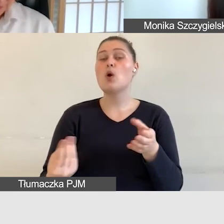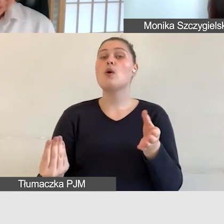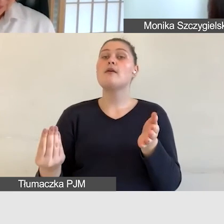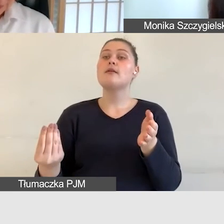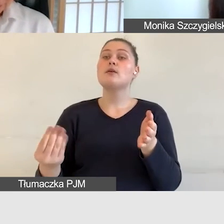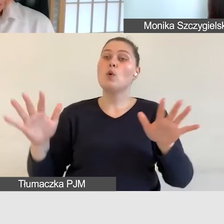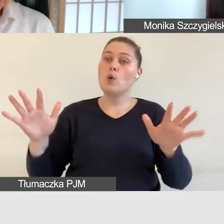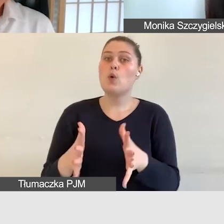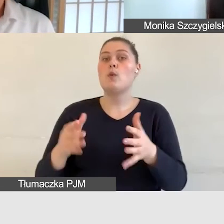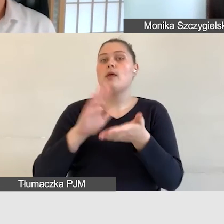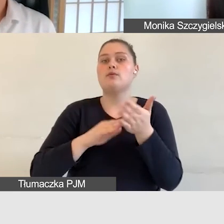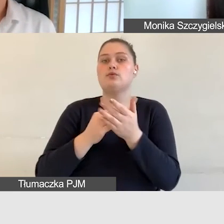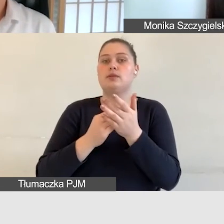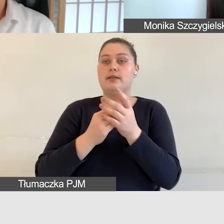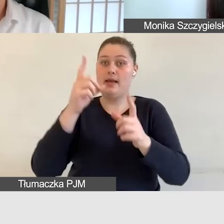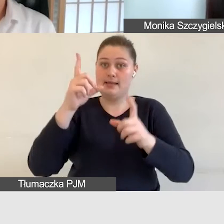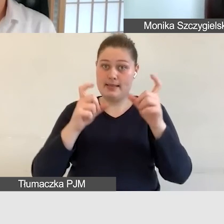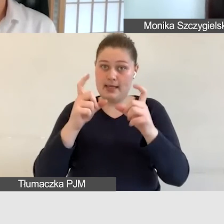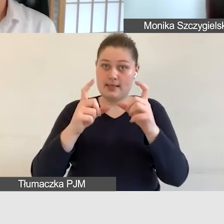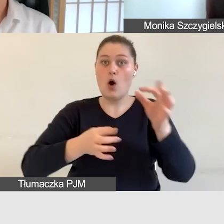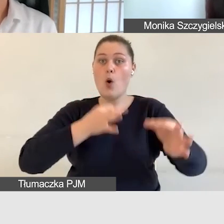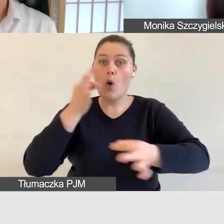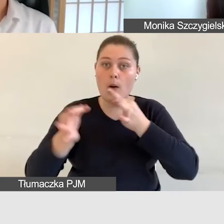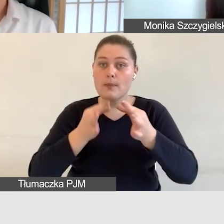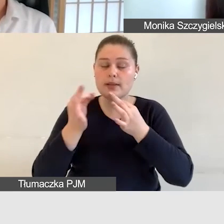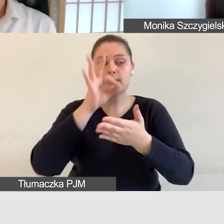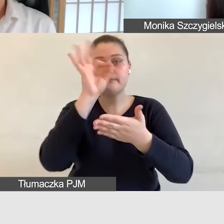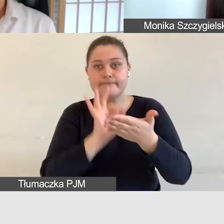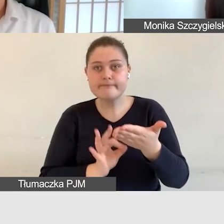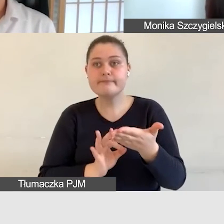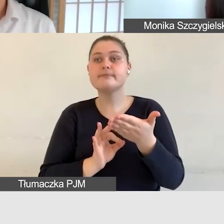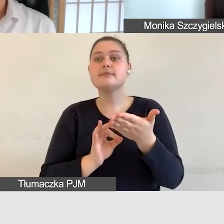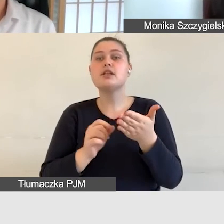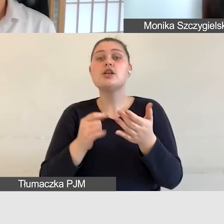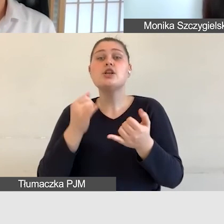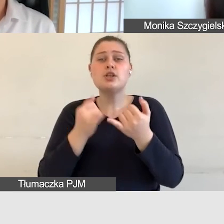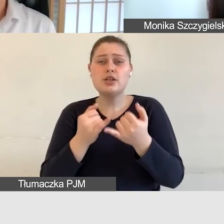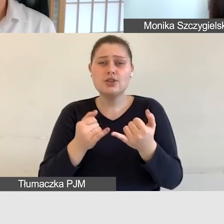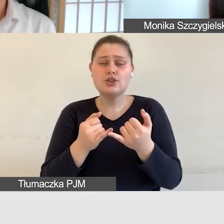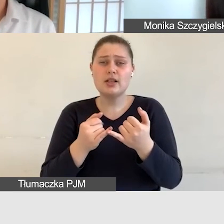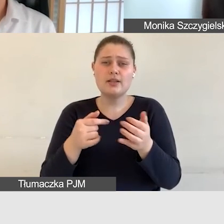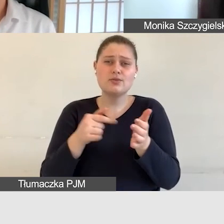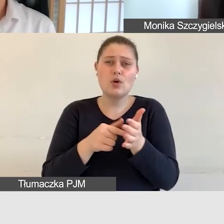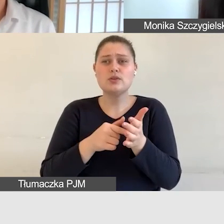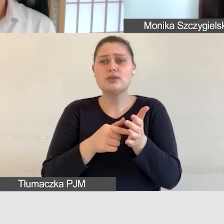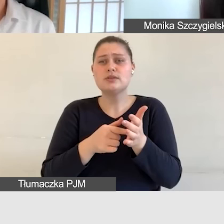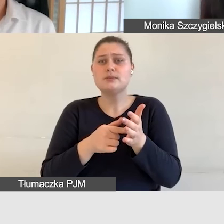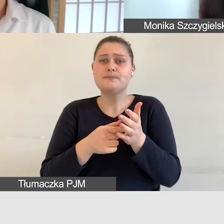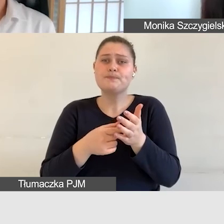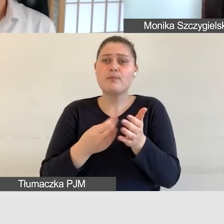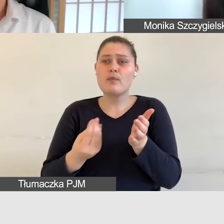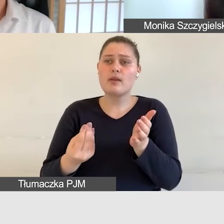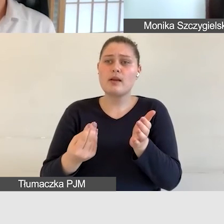wykresów i rezygnacja z tego co nie jest konieczne co byłaby zbędnym